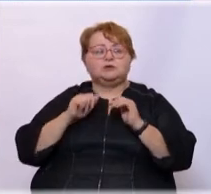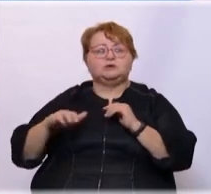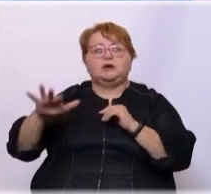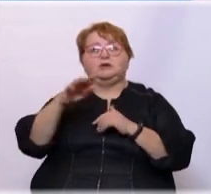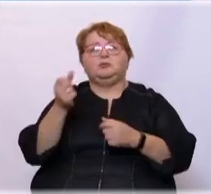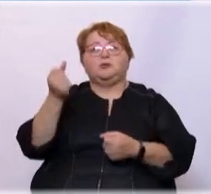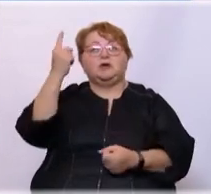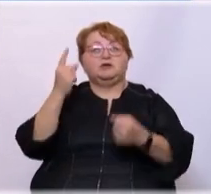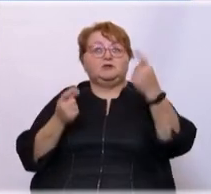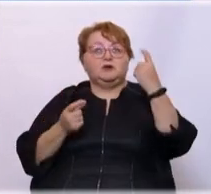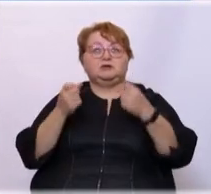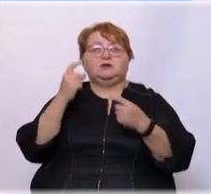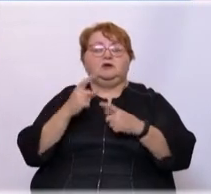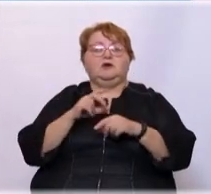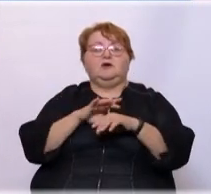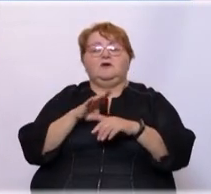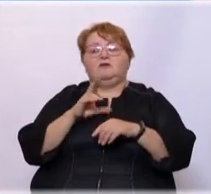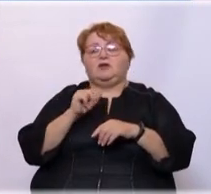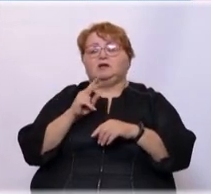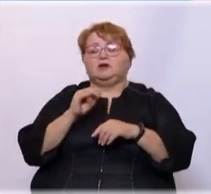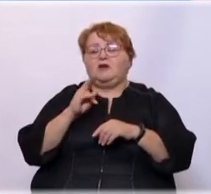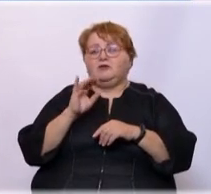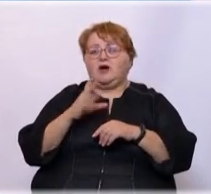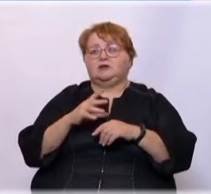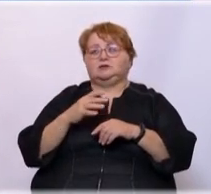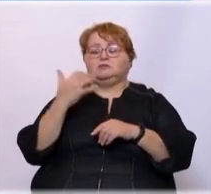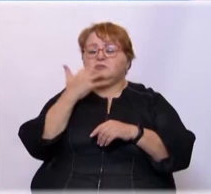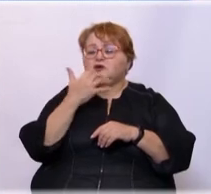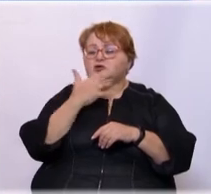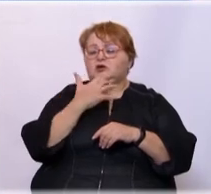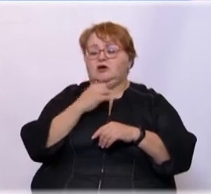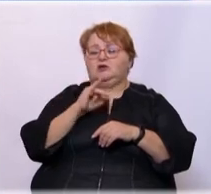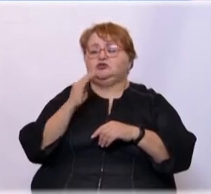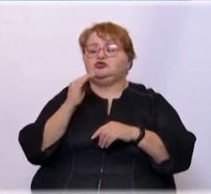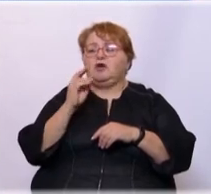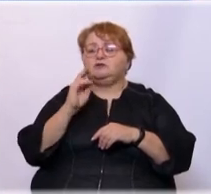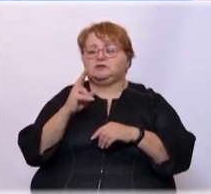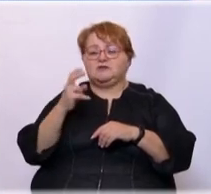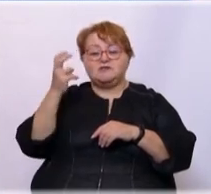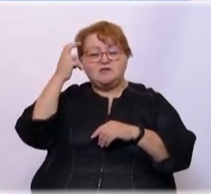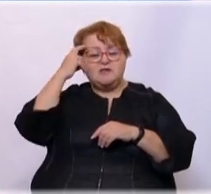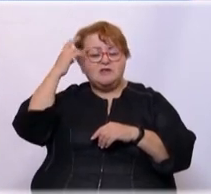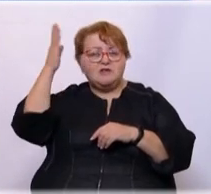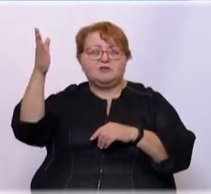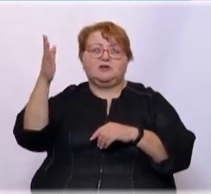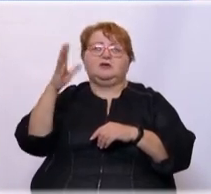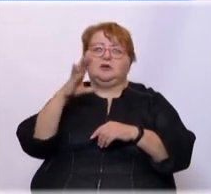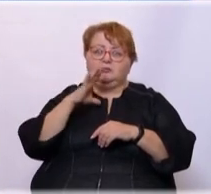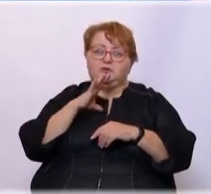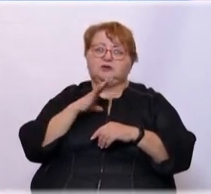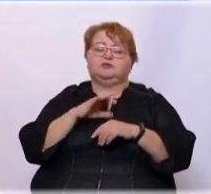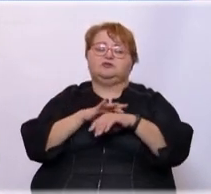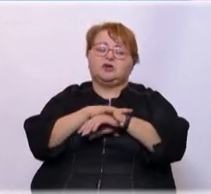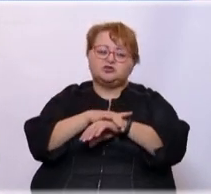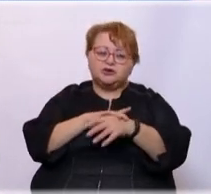появились команды в Владикавказе, в Махачкале, в Ижевске, в Киеве были, так сказать, в